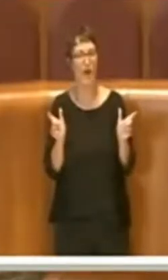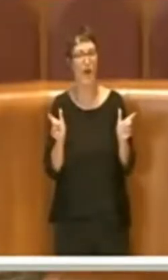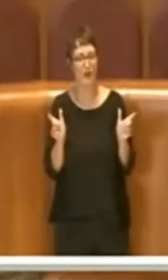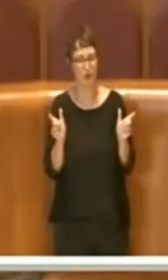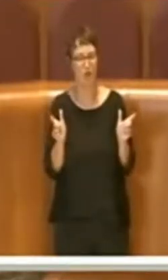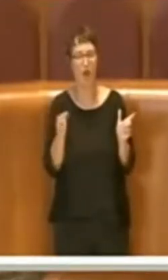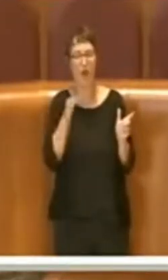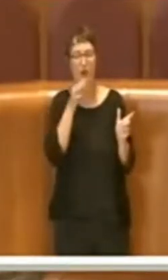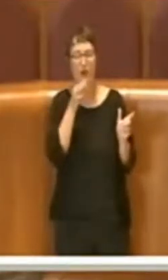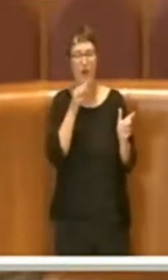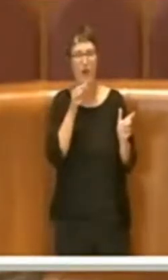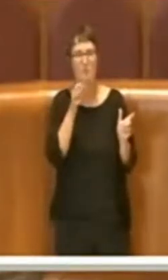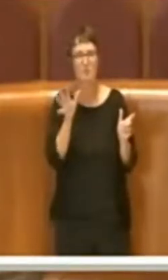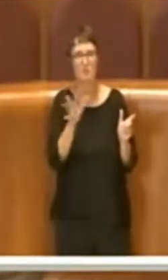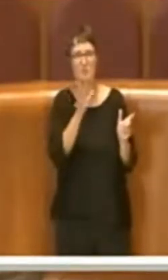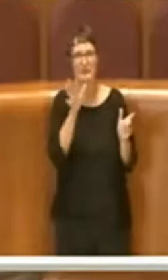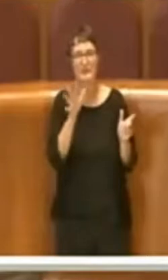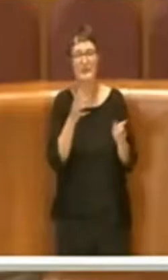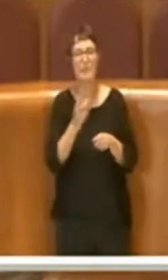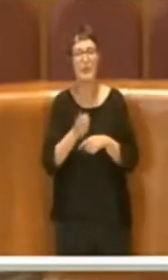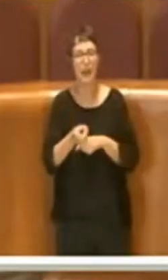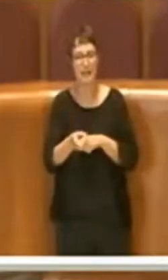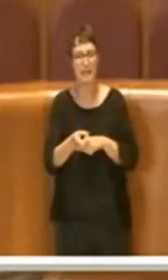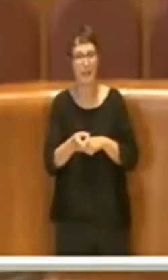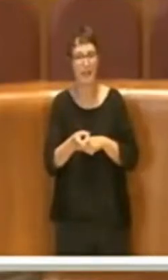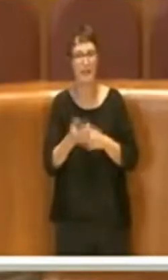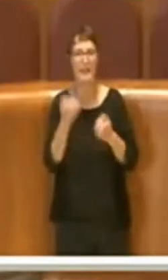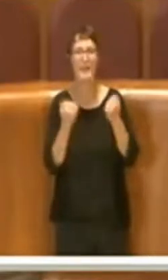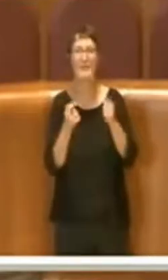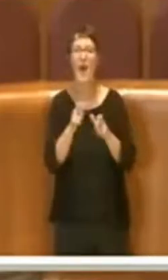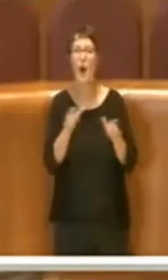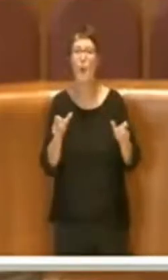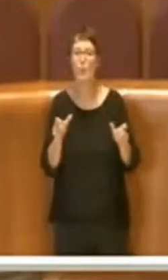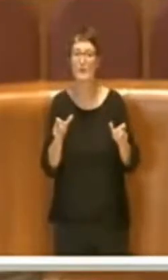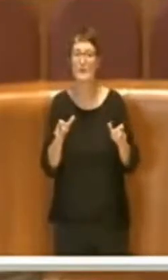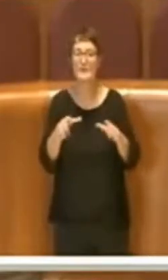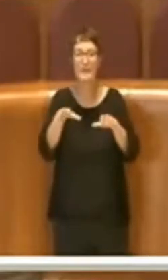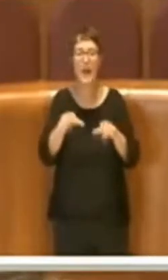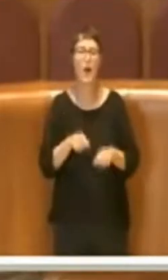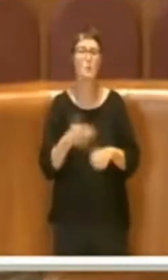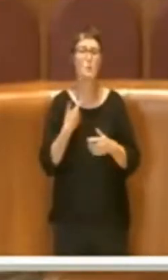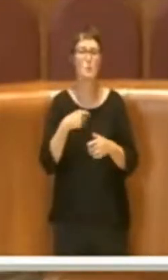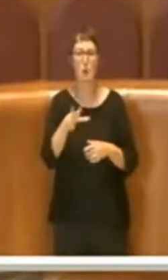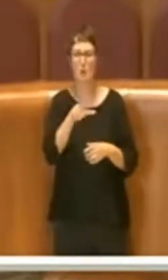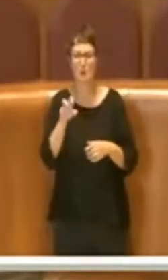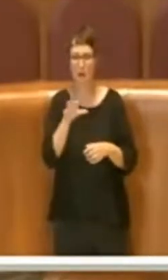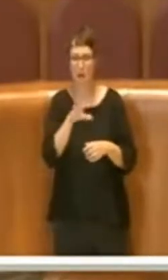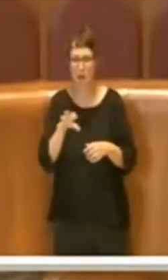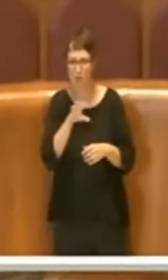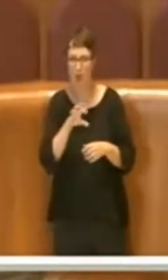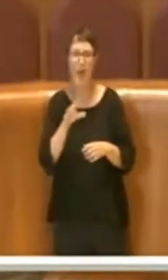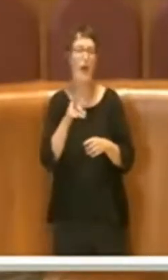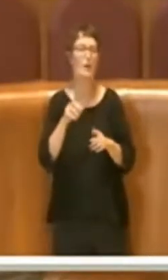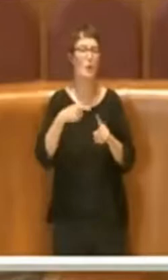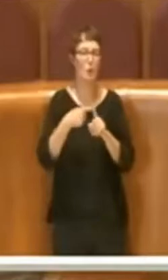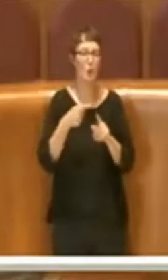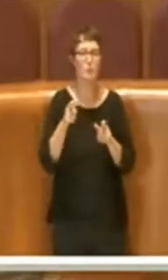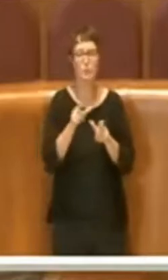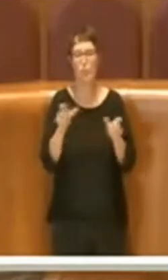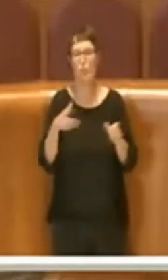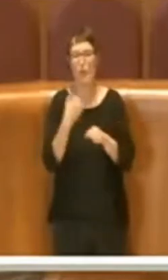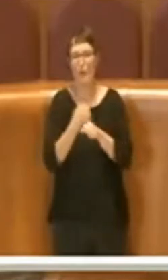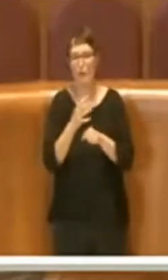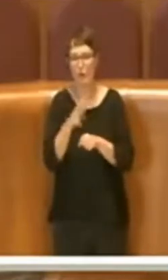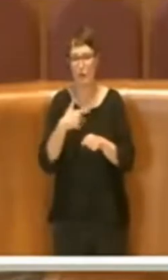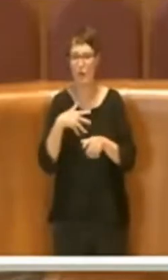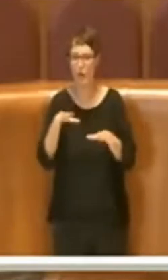di circa, vado a memoria, 300 autisti, un centinaio di operai, quindi insomma tasselli importanti colleghi per il risanamento dell